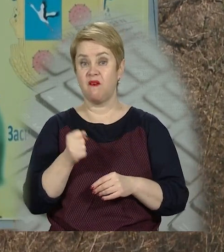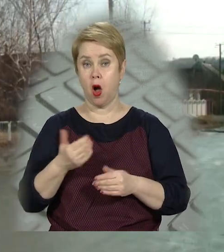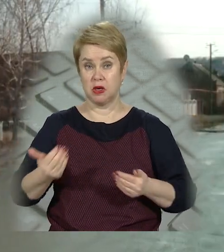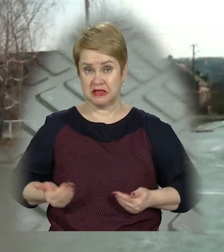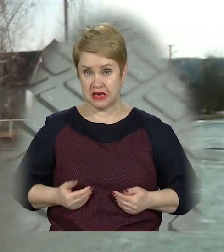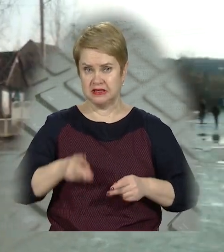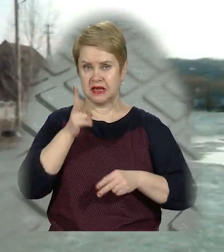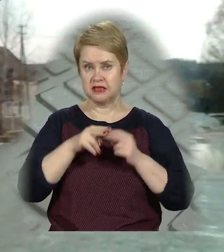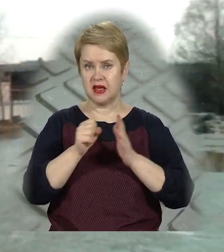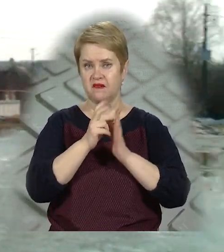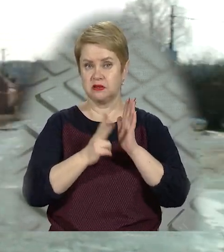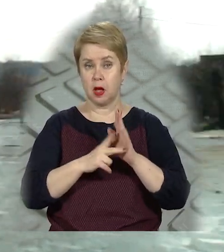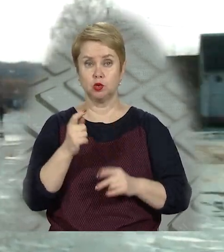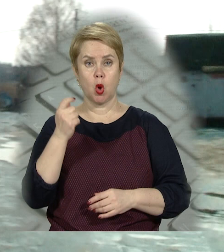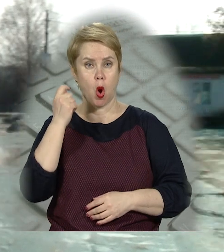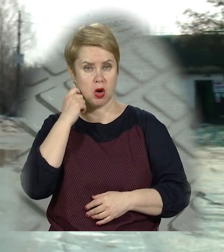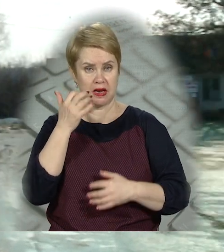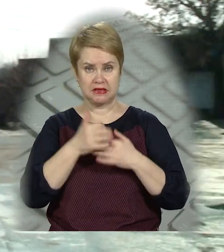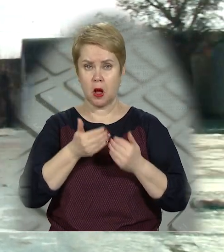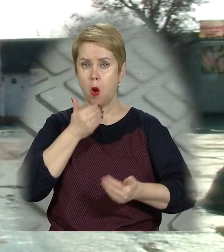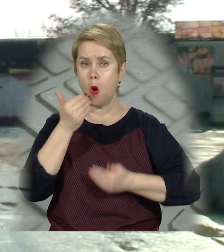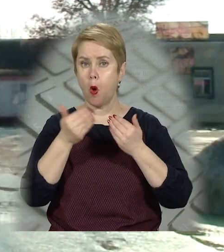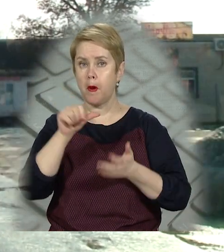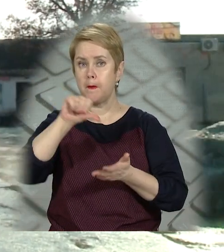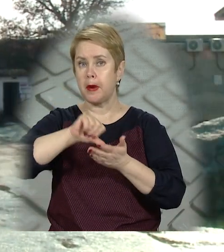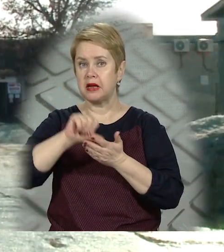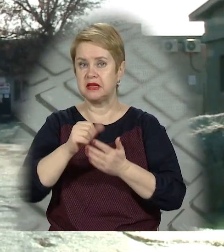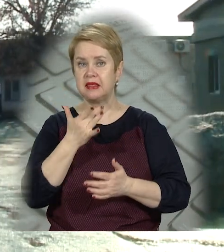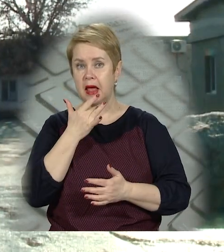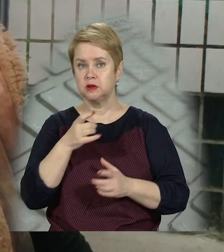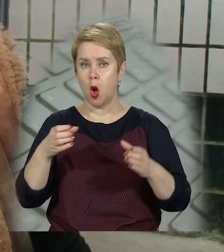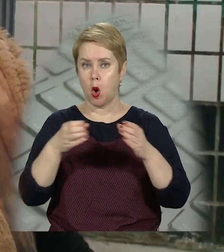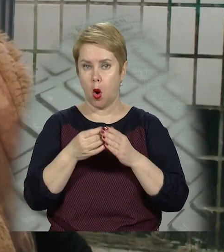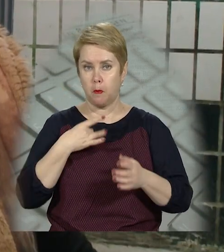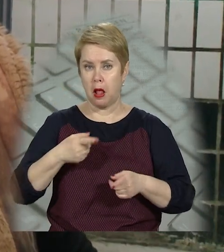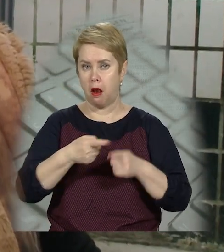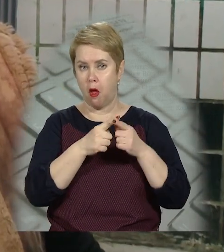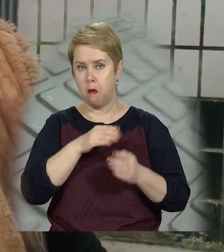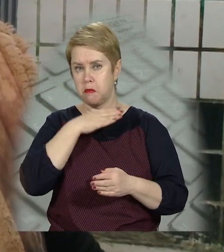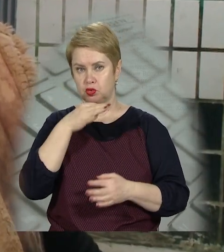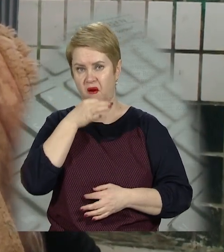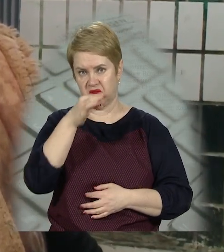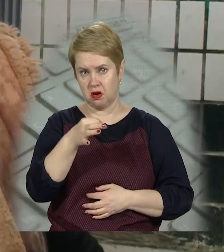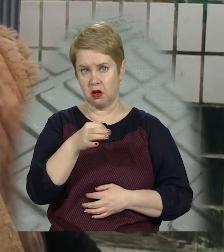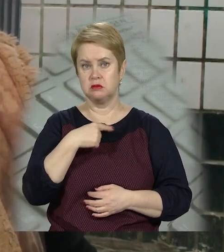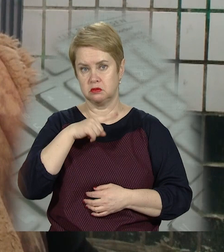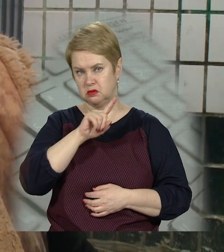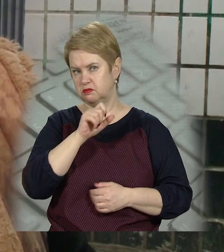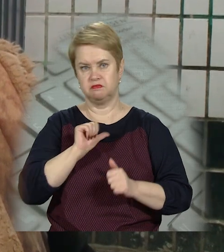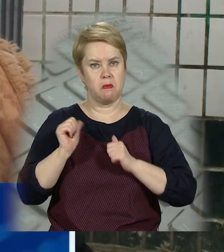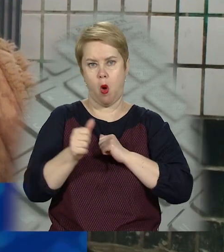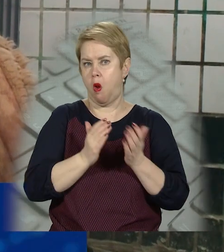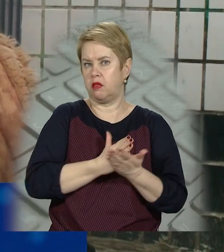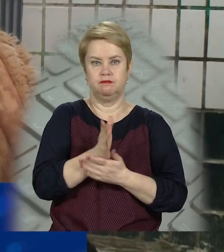оселилися тут з кінця 18-го сторіччя. Серед опитаних нами представників національної громади більшість відповідали, що поза політикою.